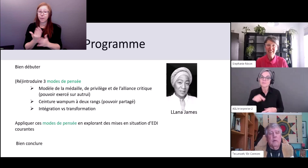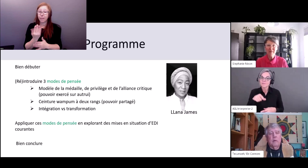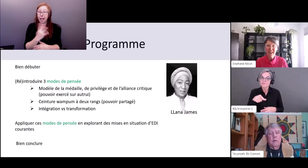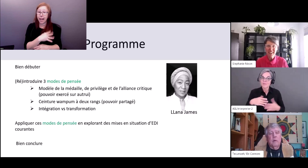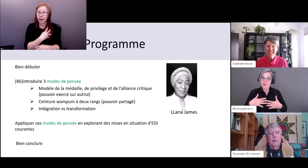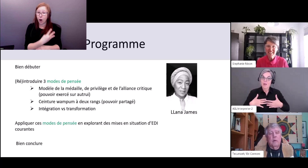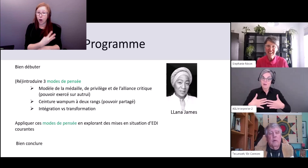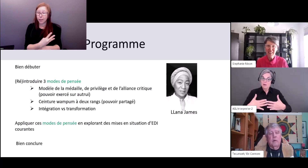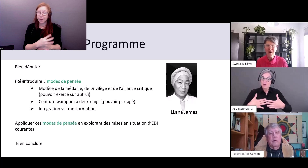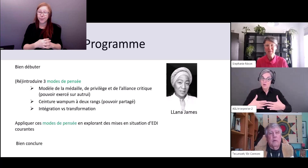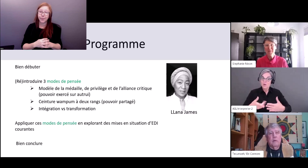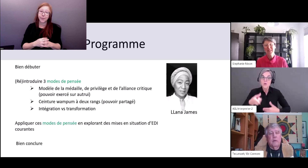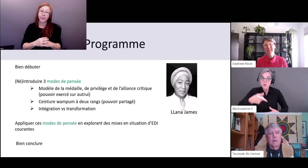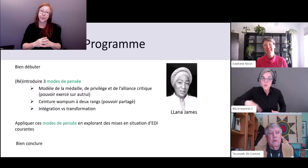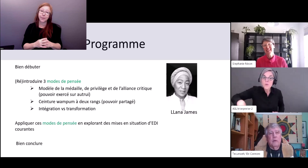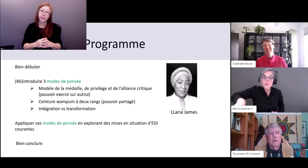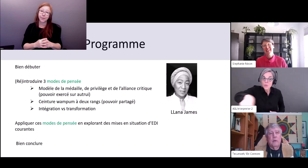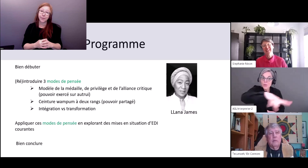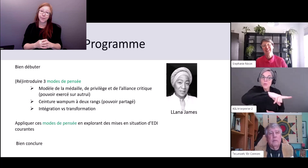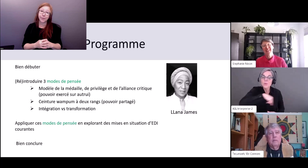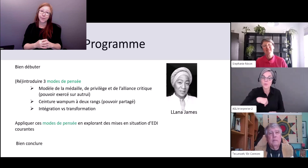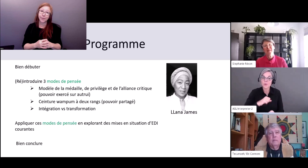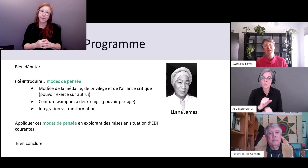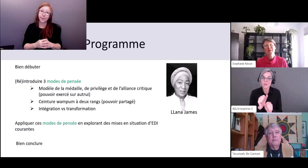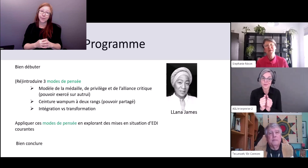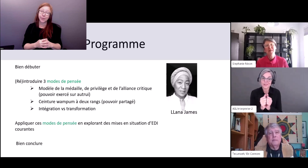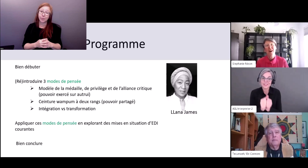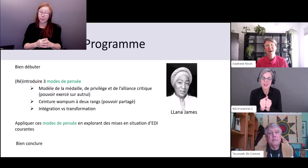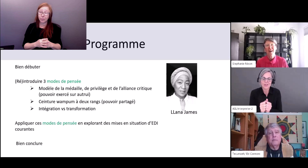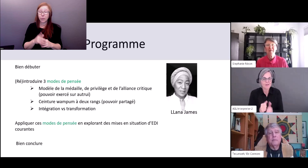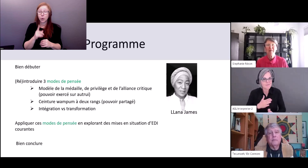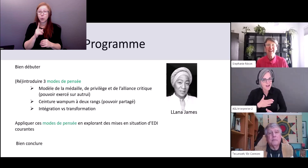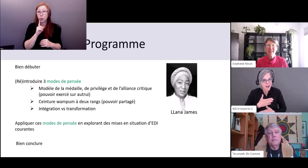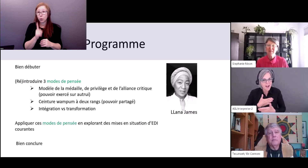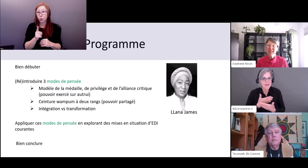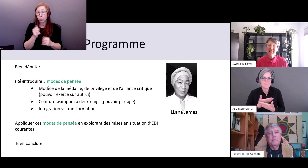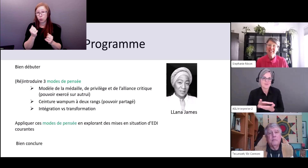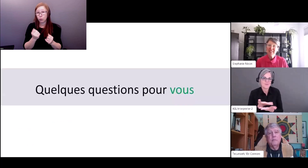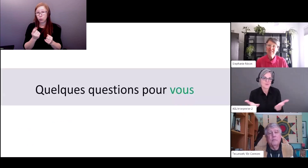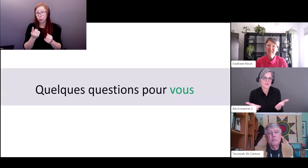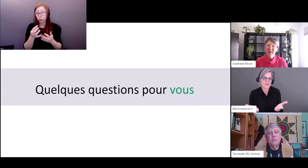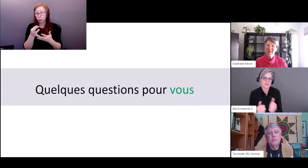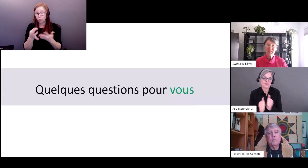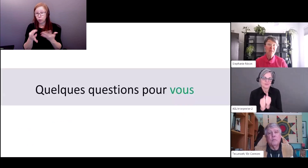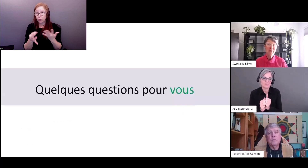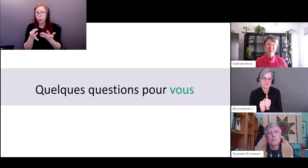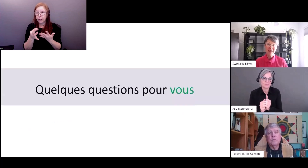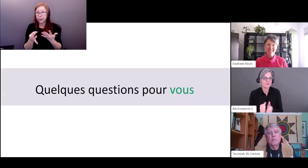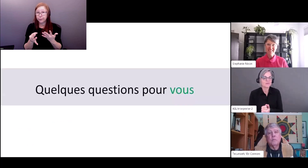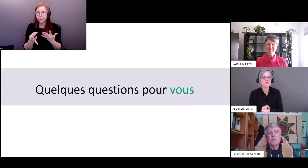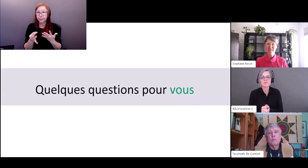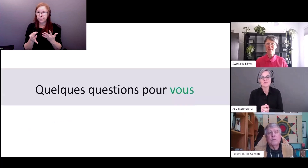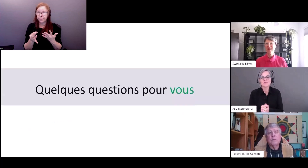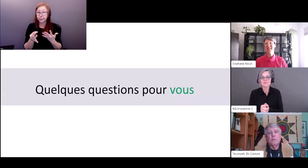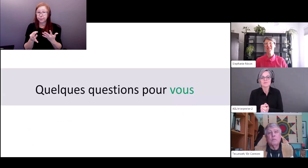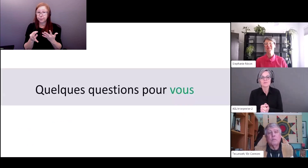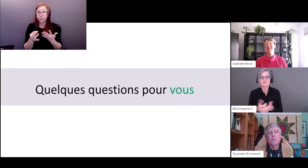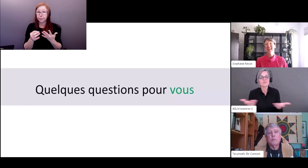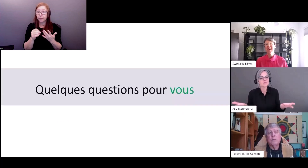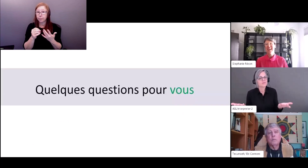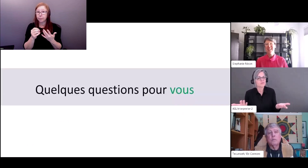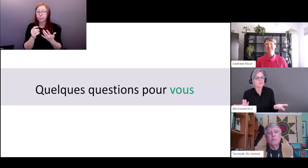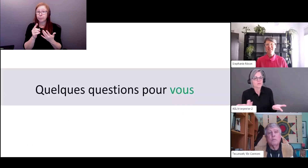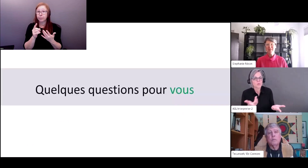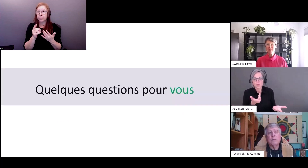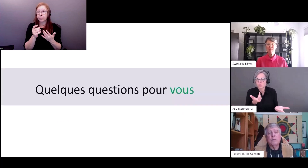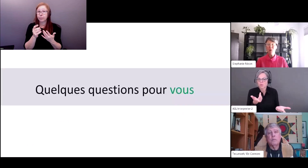ça c'est du travail collectif et je suis tellement heureuse que nous sommes en train de le faire ensemble donc qui sommes